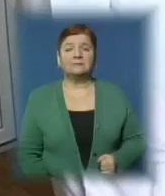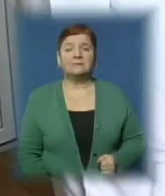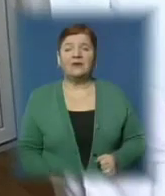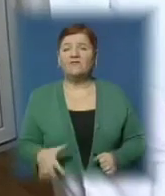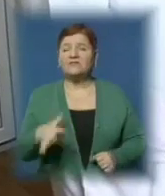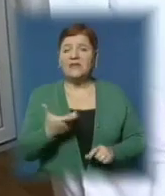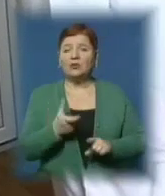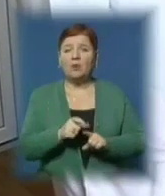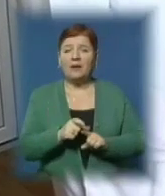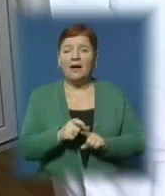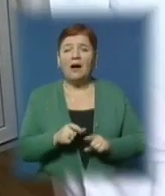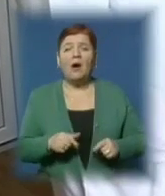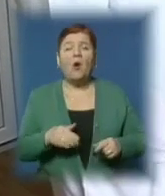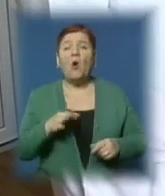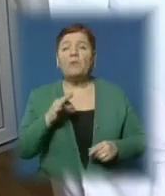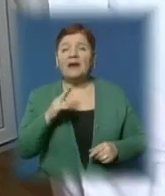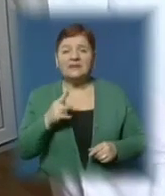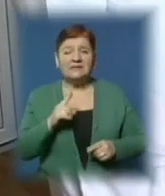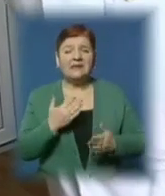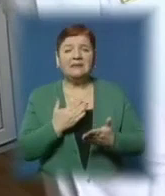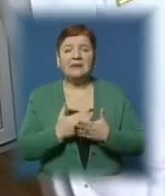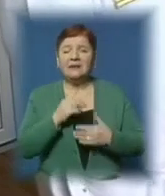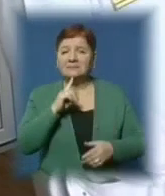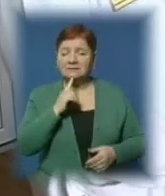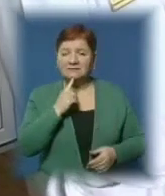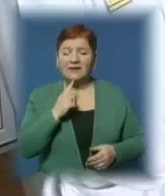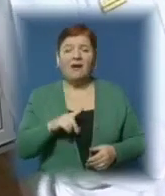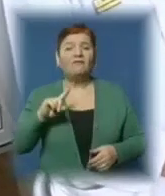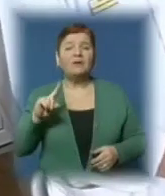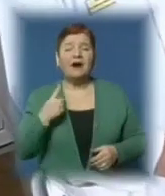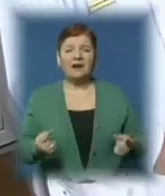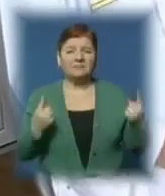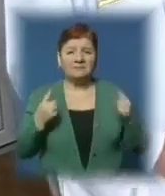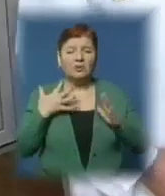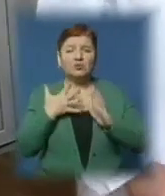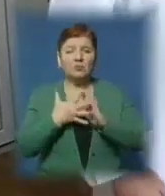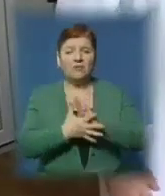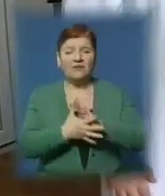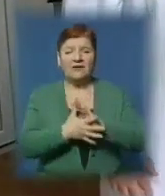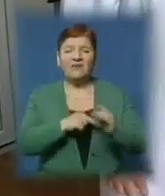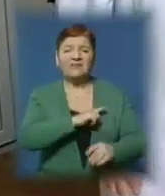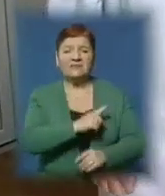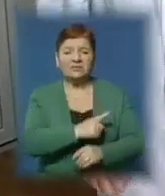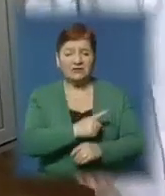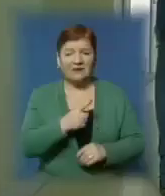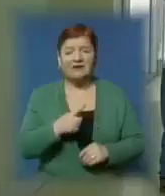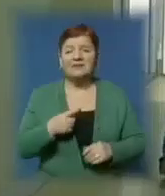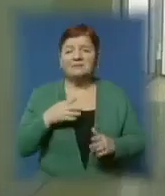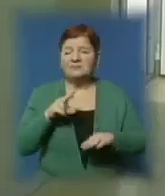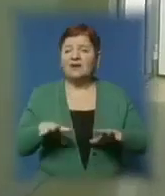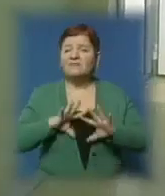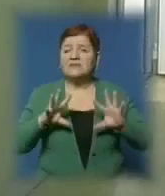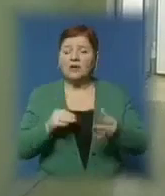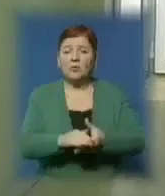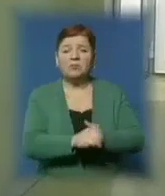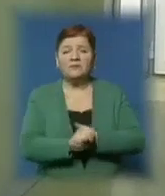Операція на шлунку є однією з найскладніших в онкохірургії. Вимагає значних розумових і фізичних зусиль лікарів. Загалом колектив